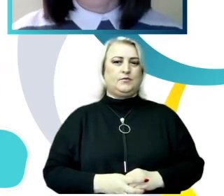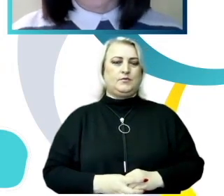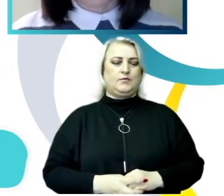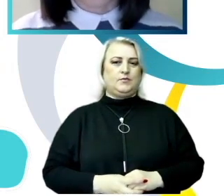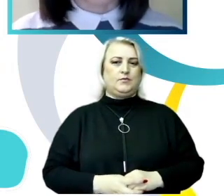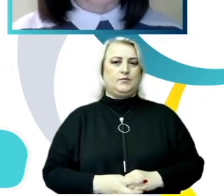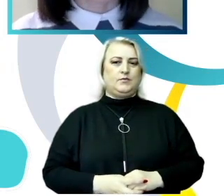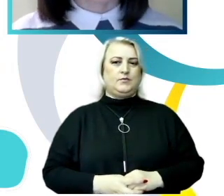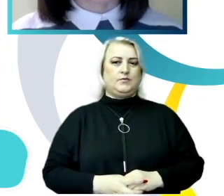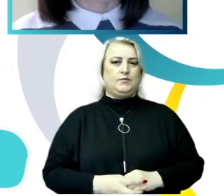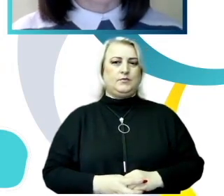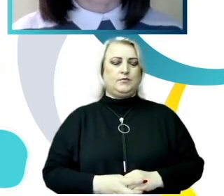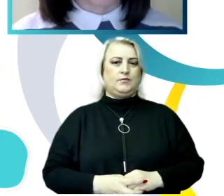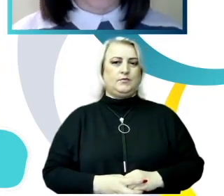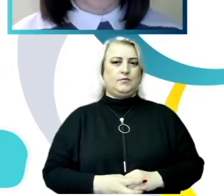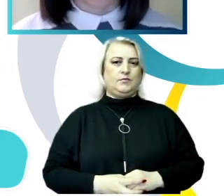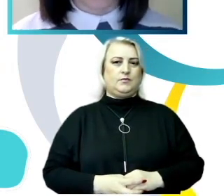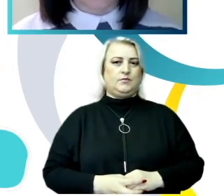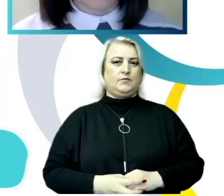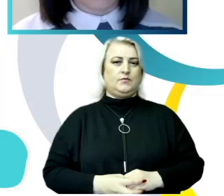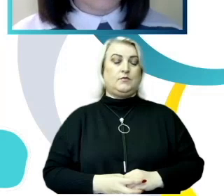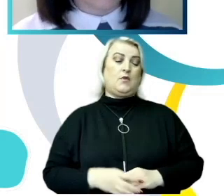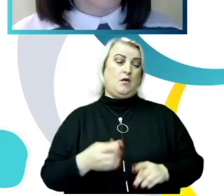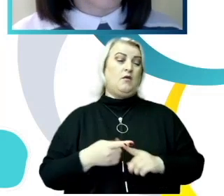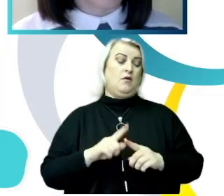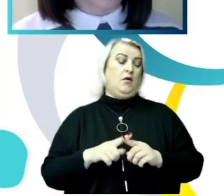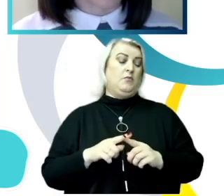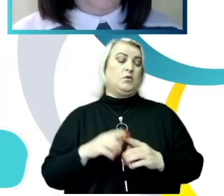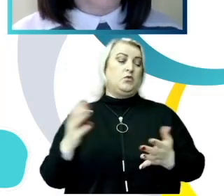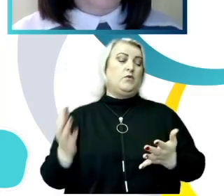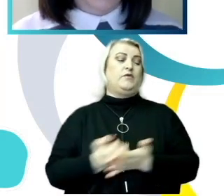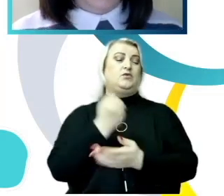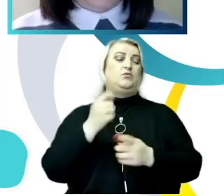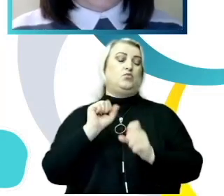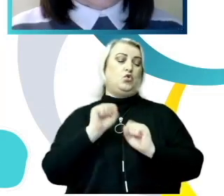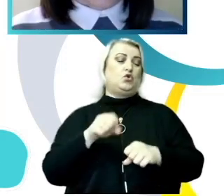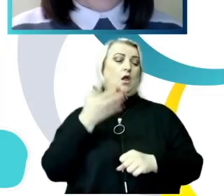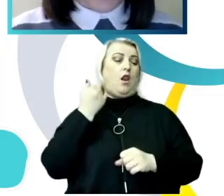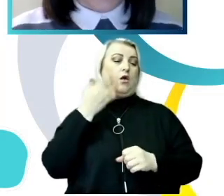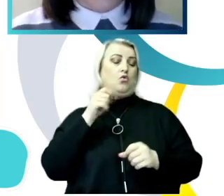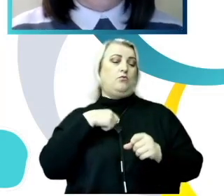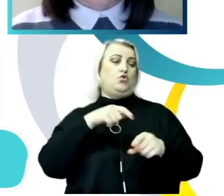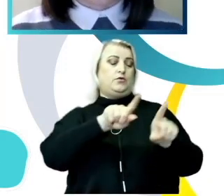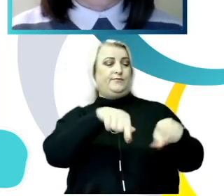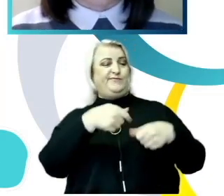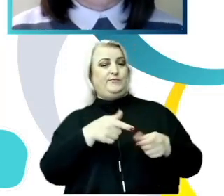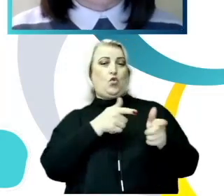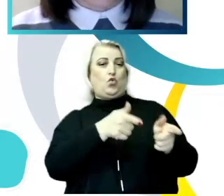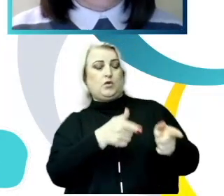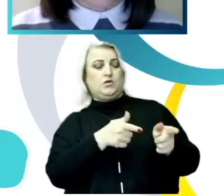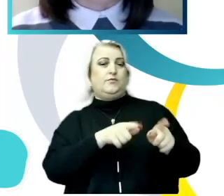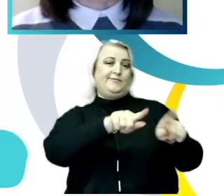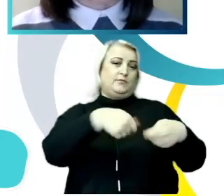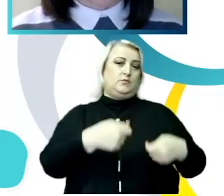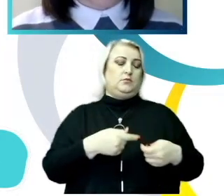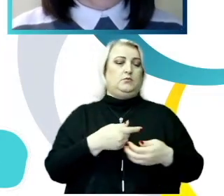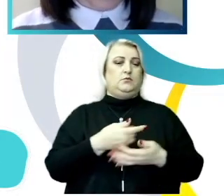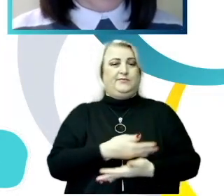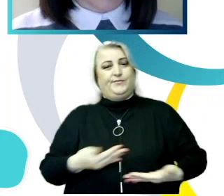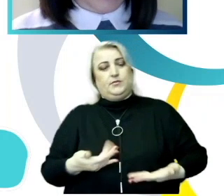așa, un mediu favorabil pentru apariția acestor acte de hărțire sexuală. Aici aș vrea să atrag atenție la